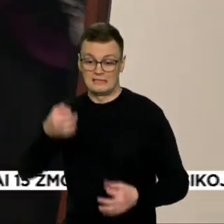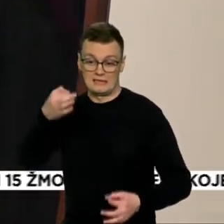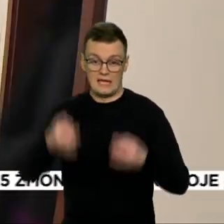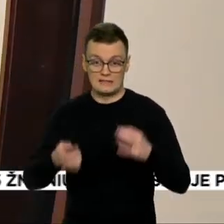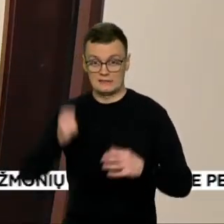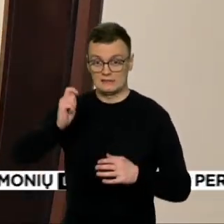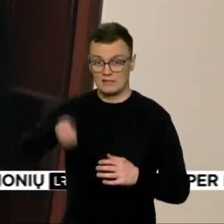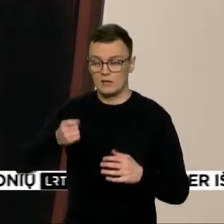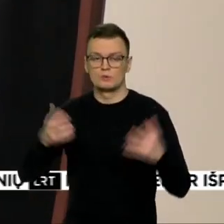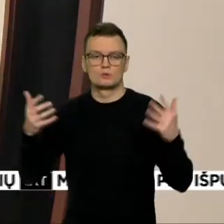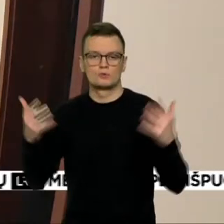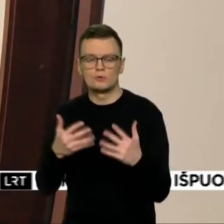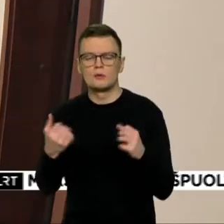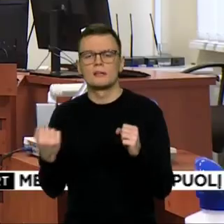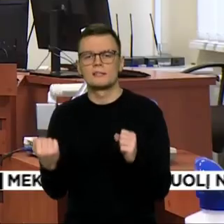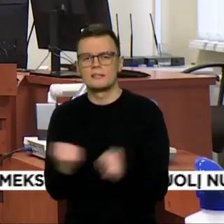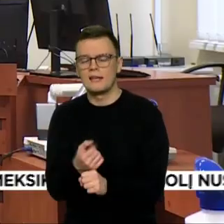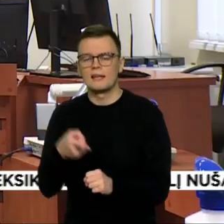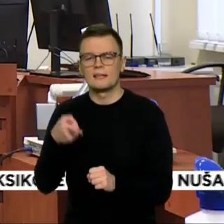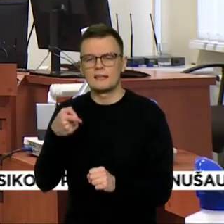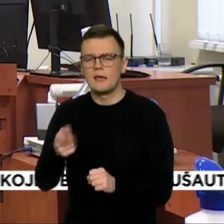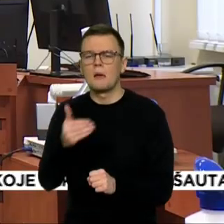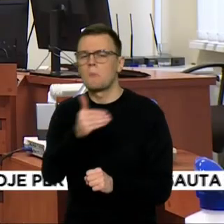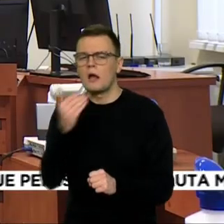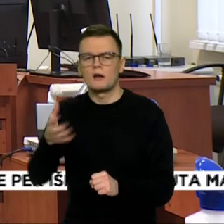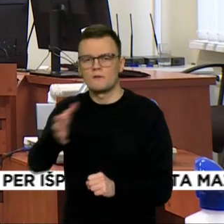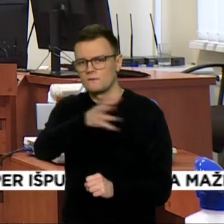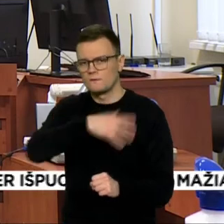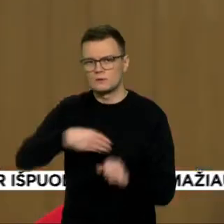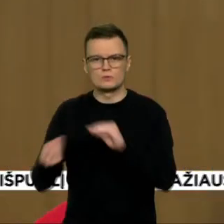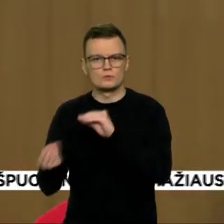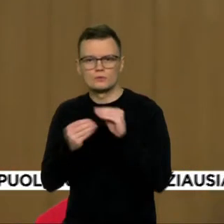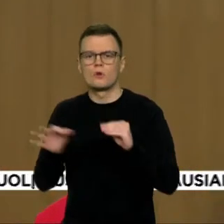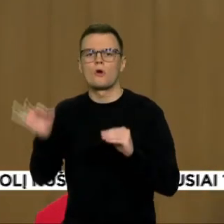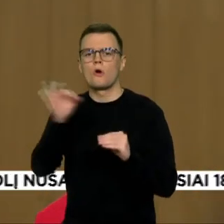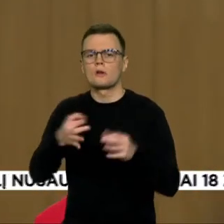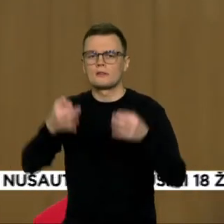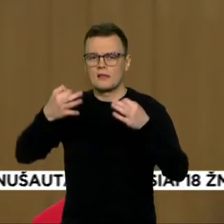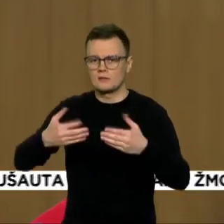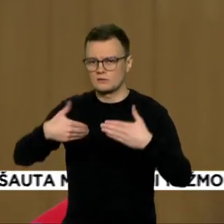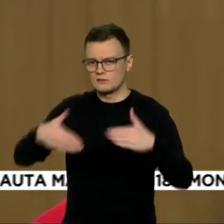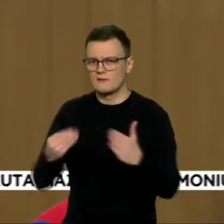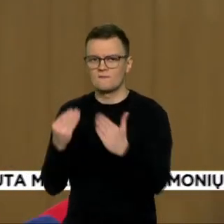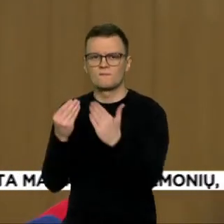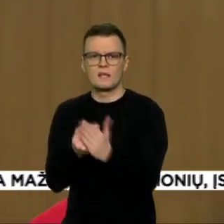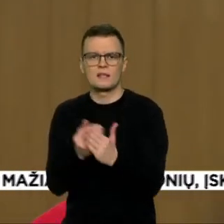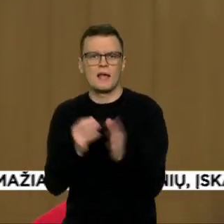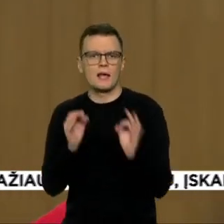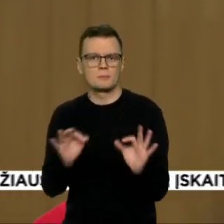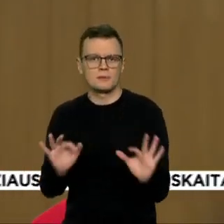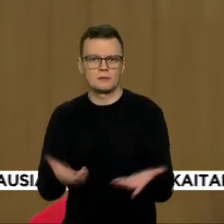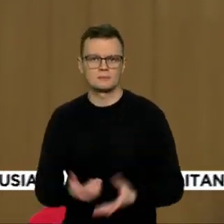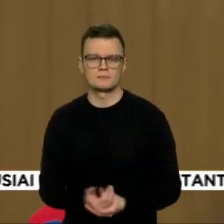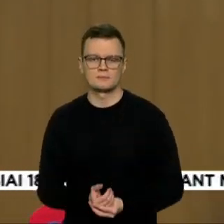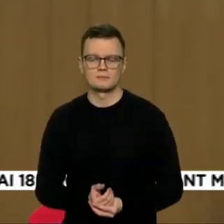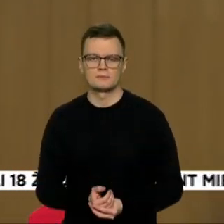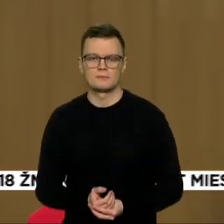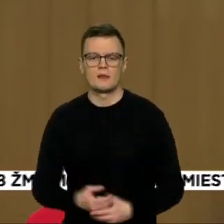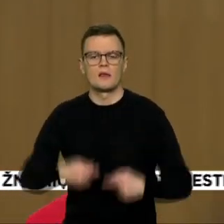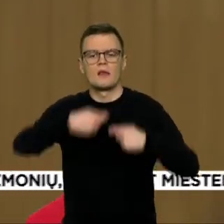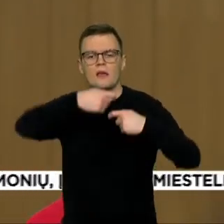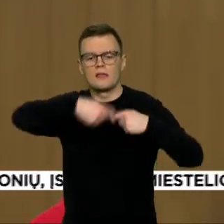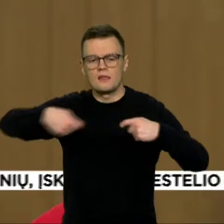nacionalinį valdžių susitarimą dėl teisingumos sistemos finansavimo. Užsitesusi nepakankamo finansavimo